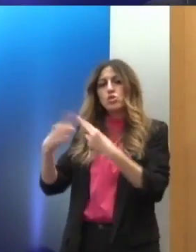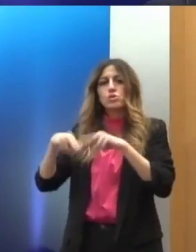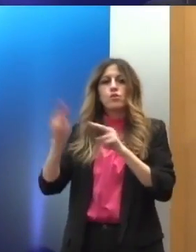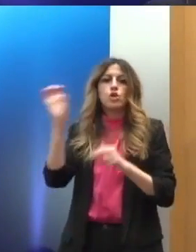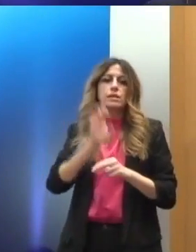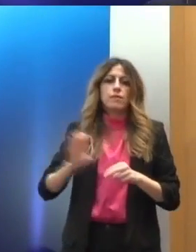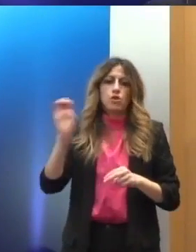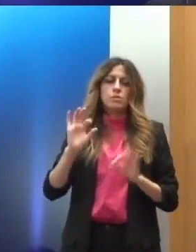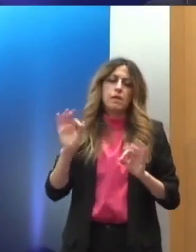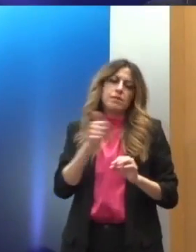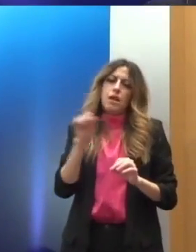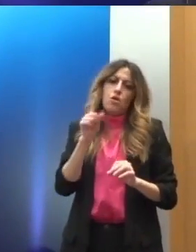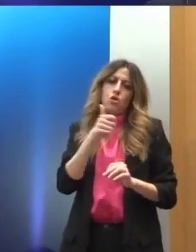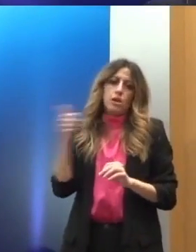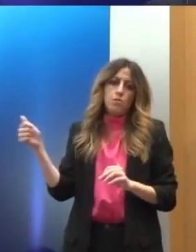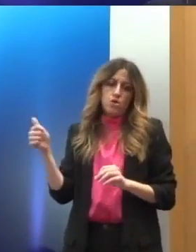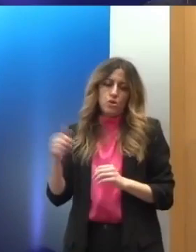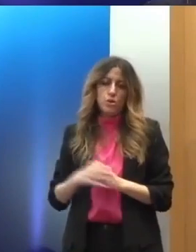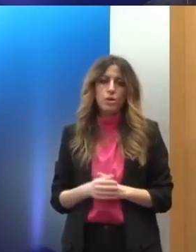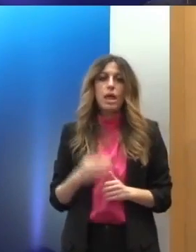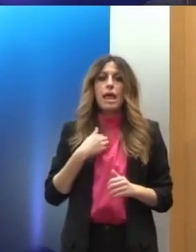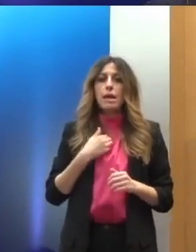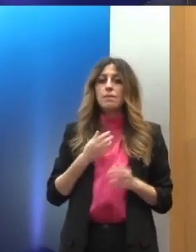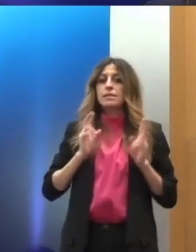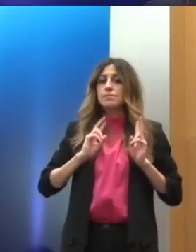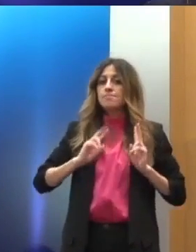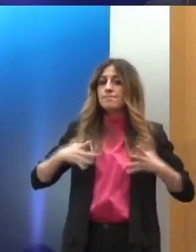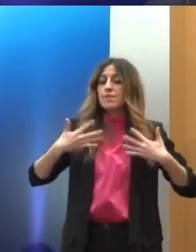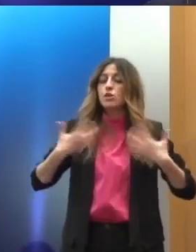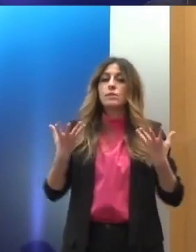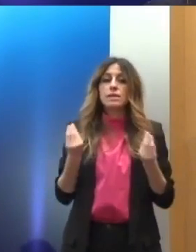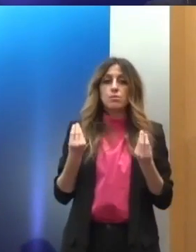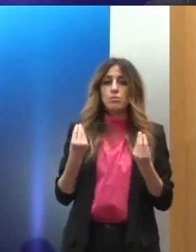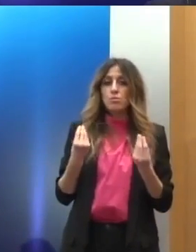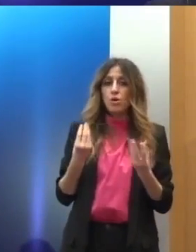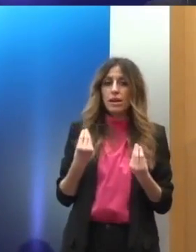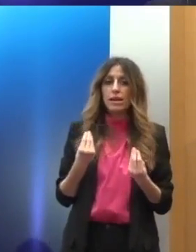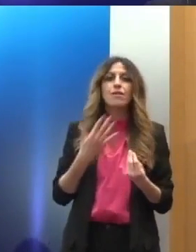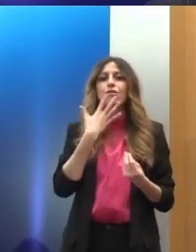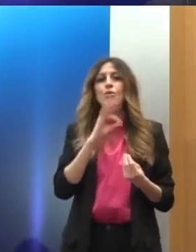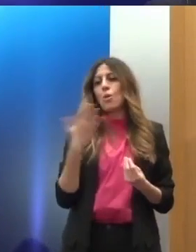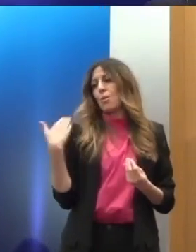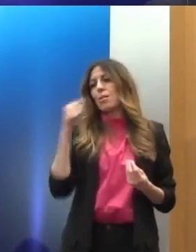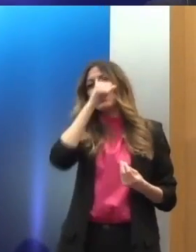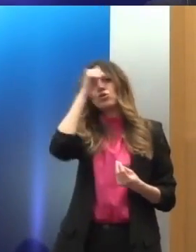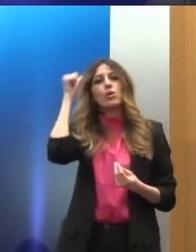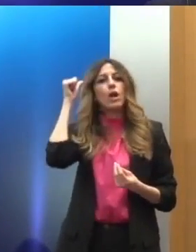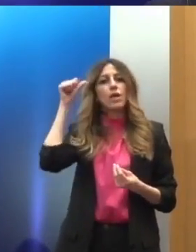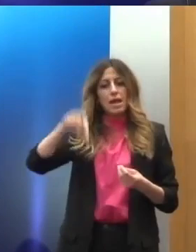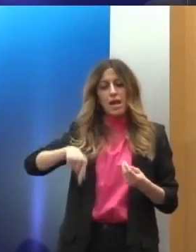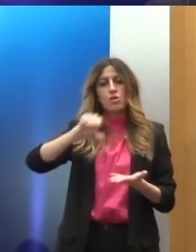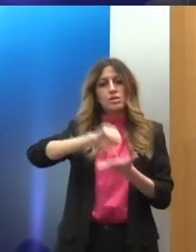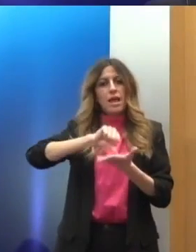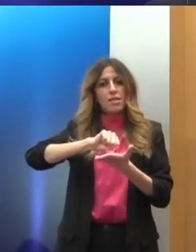μόνο, για την προστασία των ανθρωπίνων δικαιωμάτων. Είμαστε πολύ ευτυχείς, ήδη τον περασμένο καλοκαίρι είχαμε στην Αθήνα